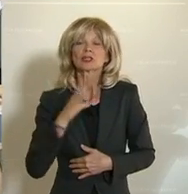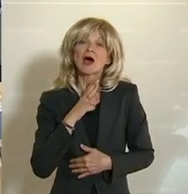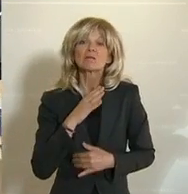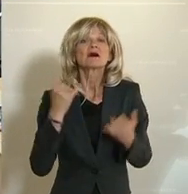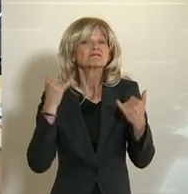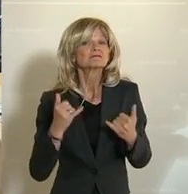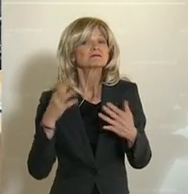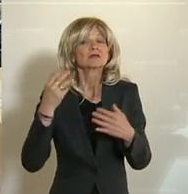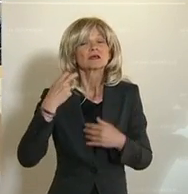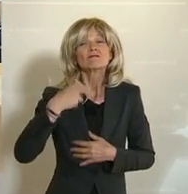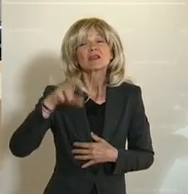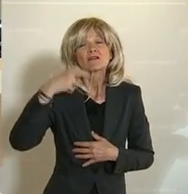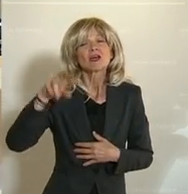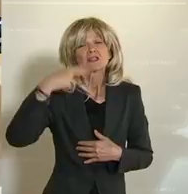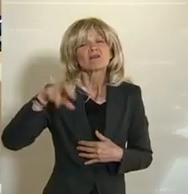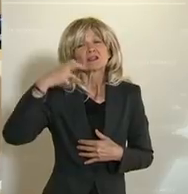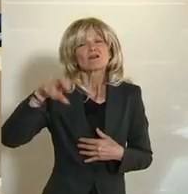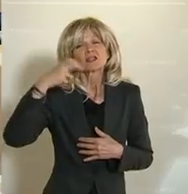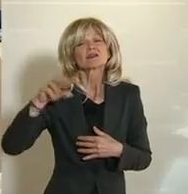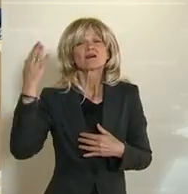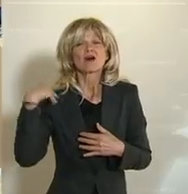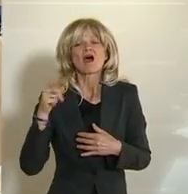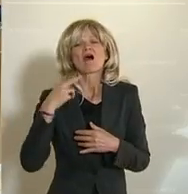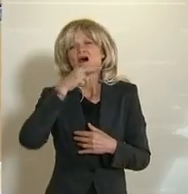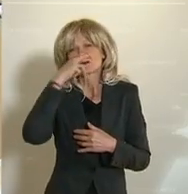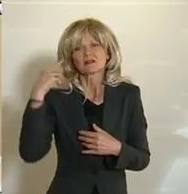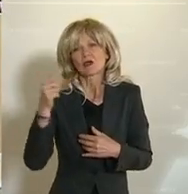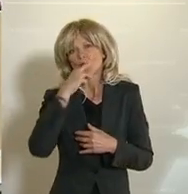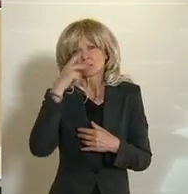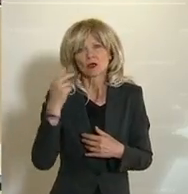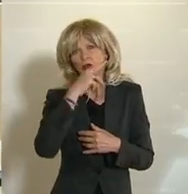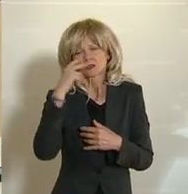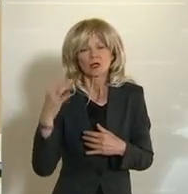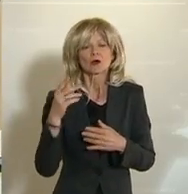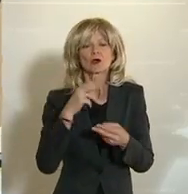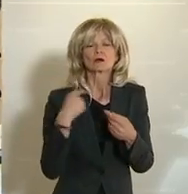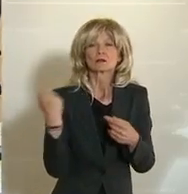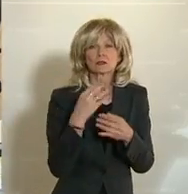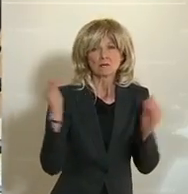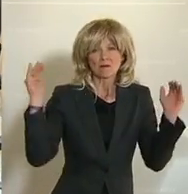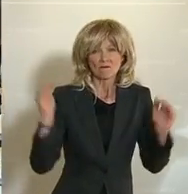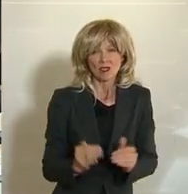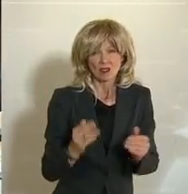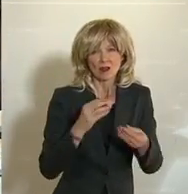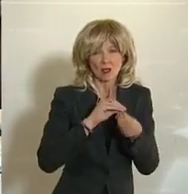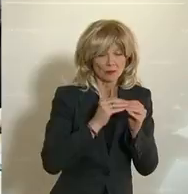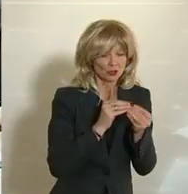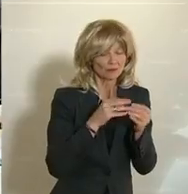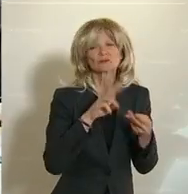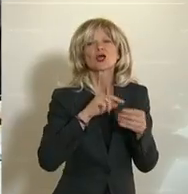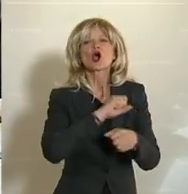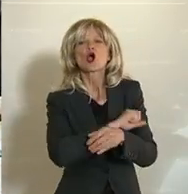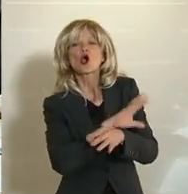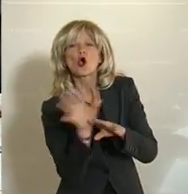Terroranschläge weitergegangen. Wir haben uns weniger mit solchen Organisationen beschäftigt. Covid-19 hat alles zugedeckt.